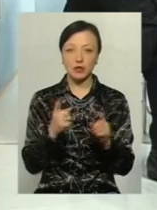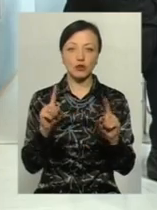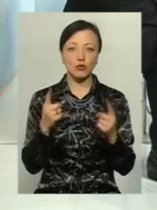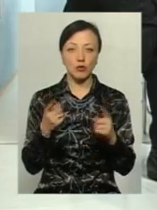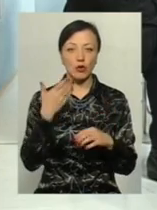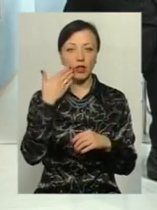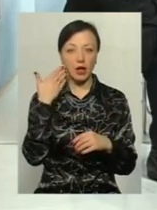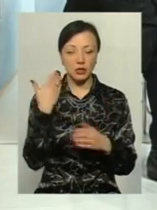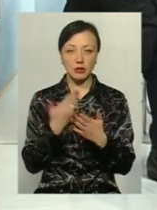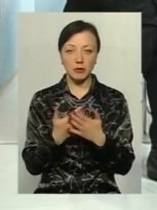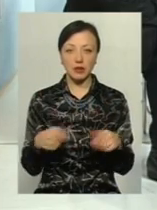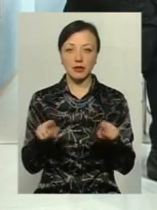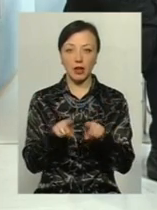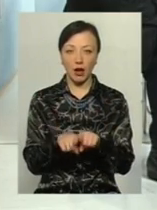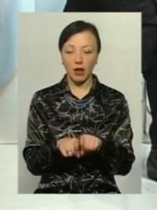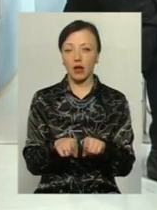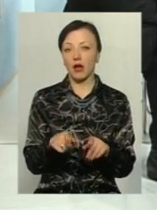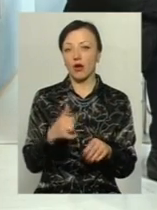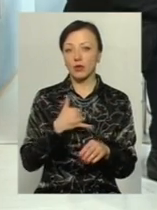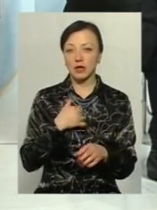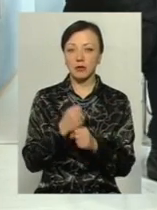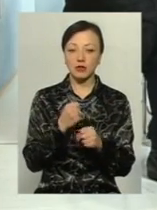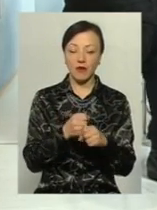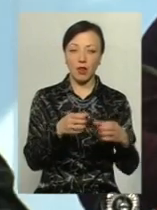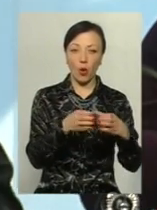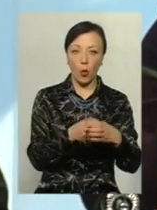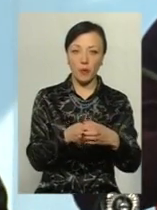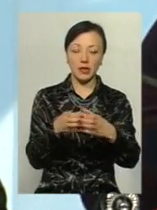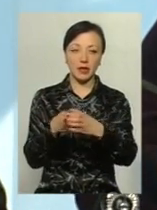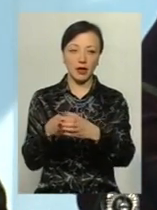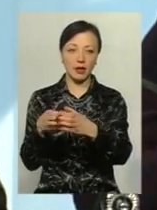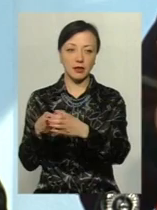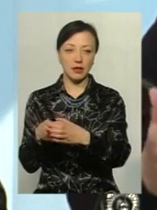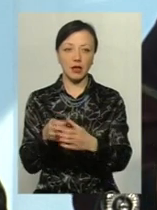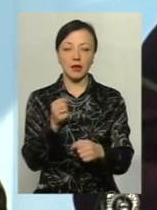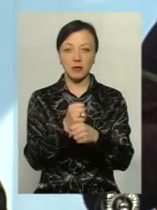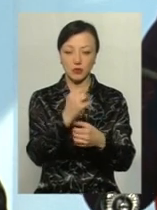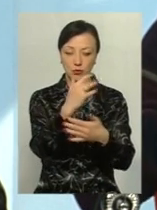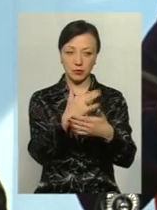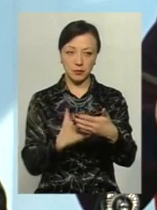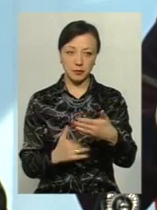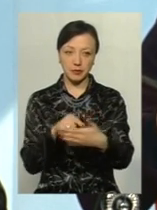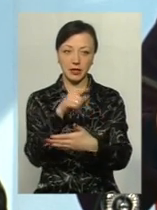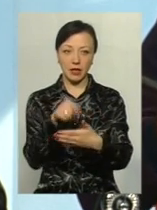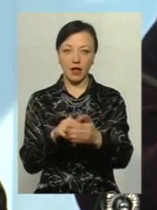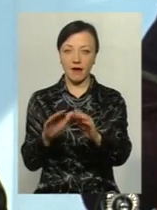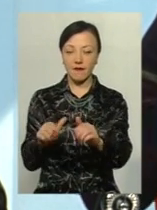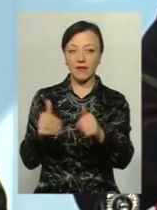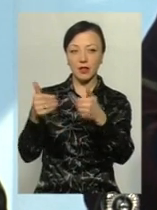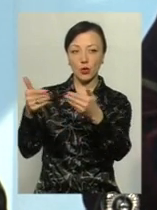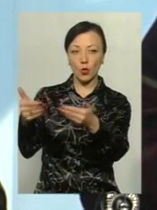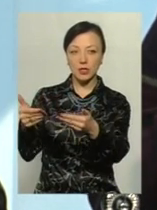легше, наприклад, того, що у нас, наприклад, працювали комітети. Комітет напрацьовує питання, які виносяться на громадську раду.